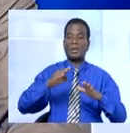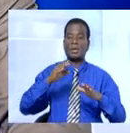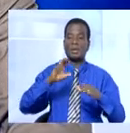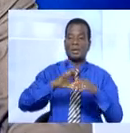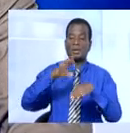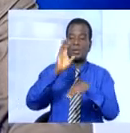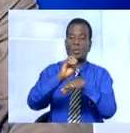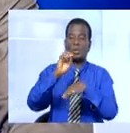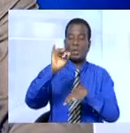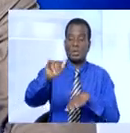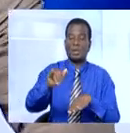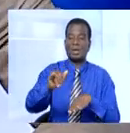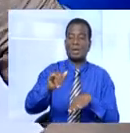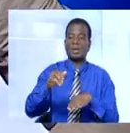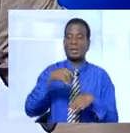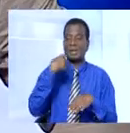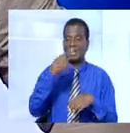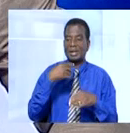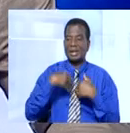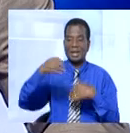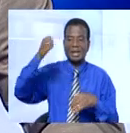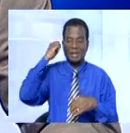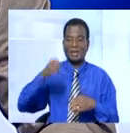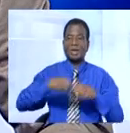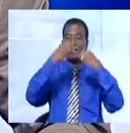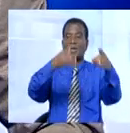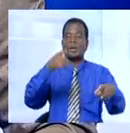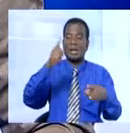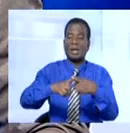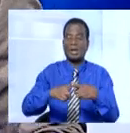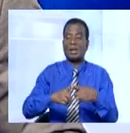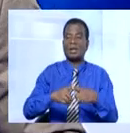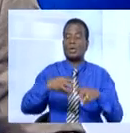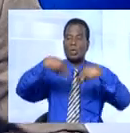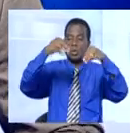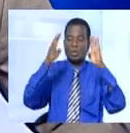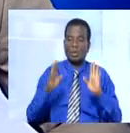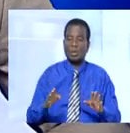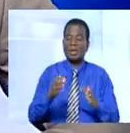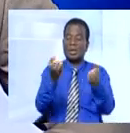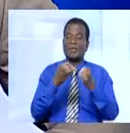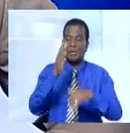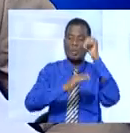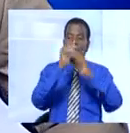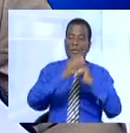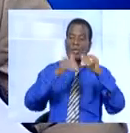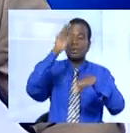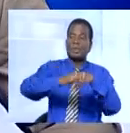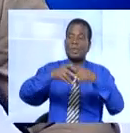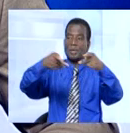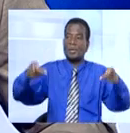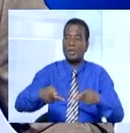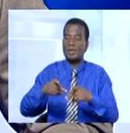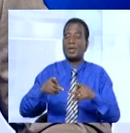destiné à servir de parking visiteur a été attribué à un opérateur économique. Il veut construire sur ce site un